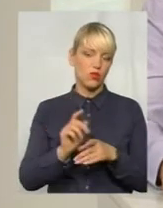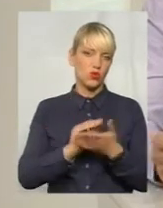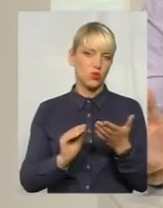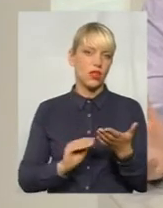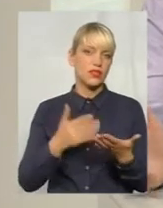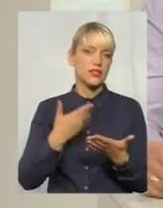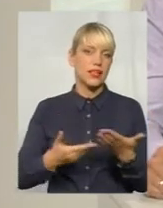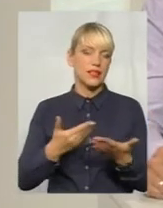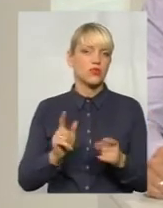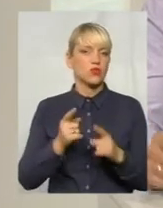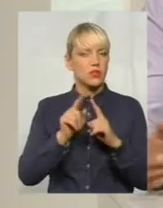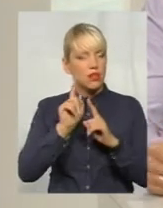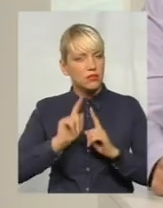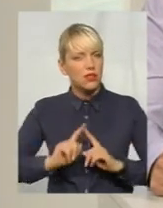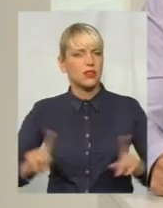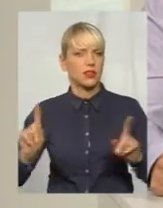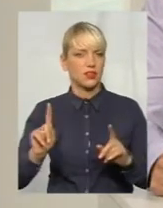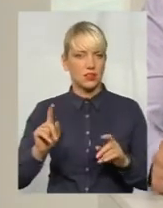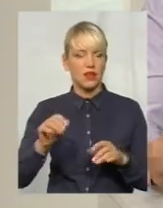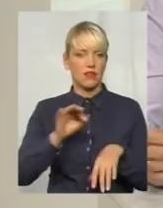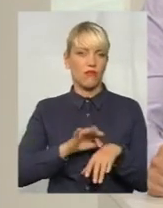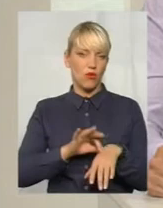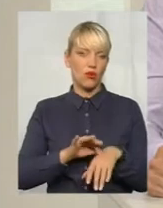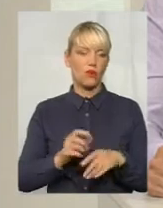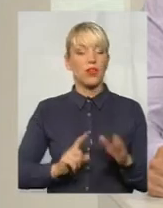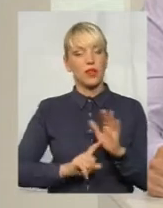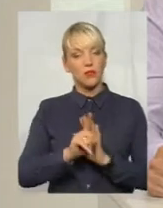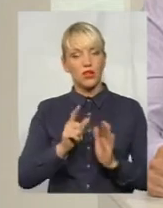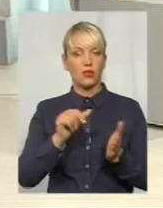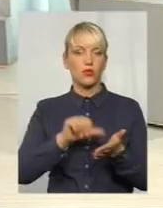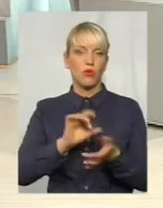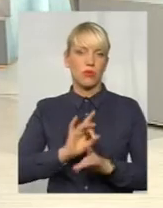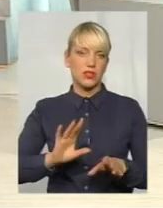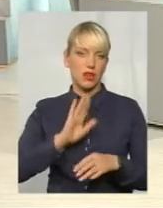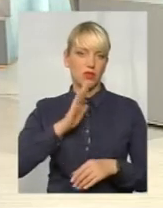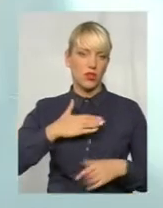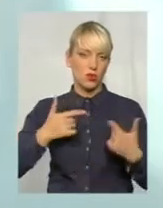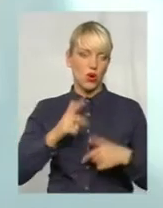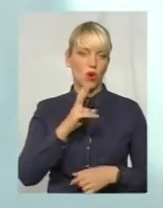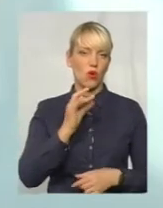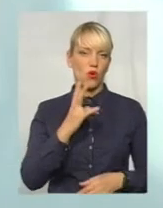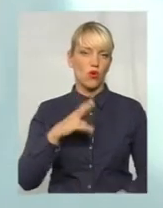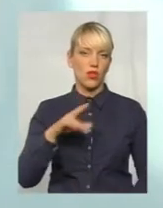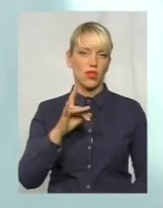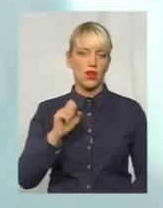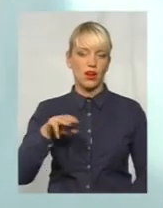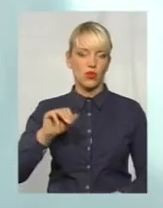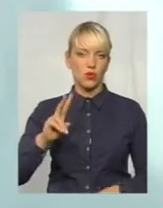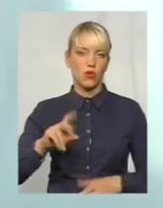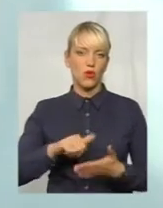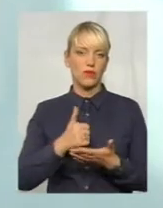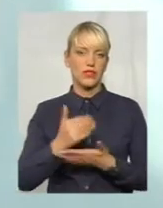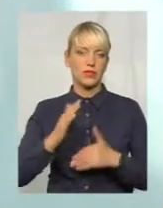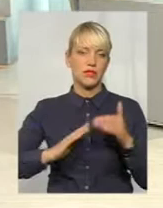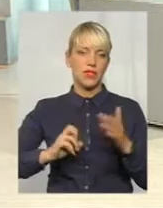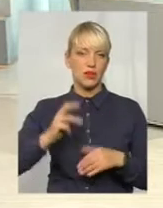здається, що це рідкісна хвороба. Для початку проставлю вам наших гостей. Це Ірина Кондратюк, головний спеціаліст управління охорони здоров'я Хмельницької міської